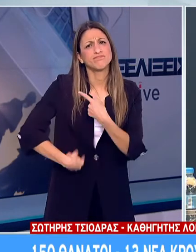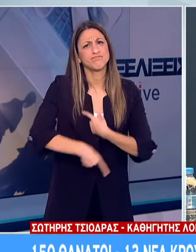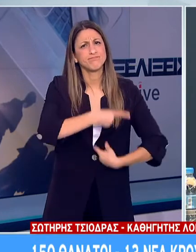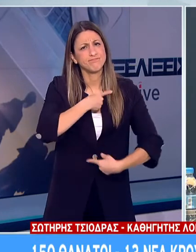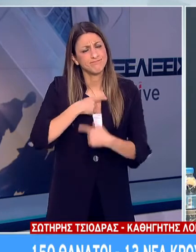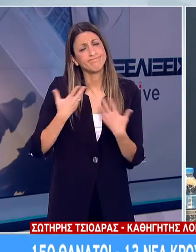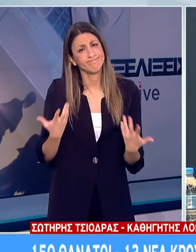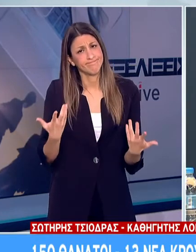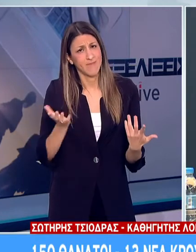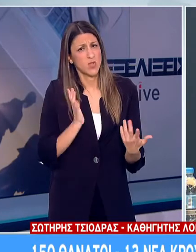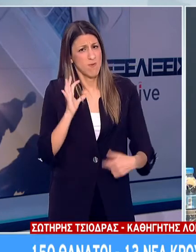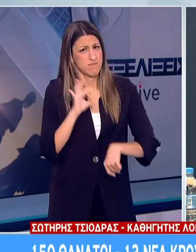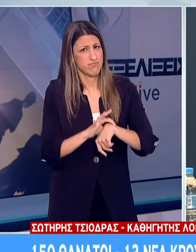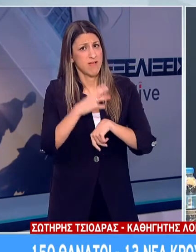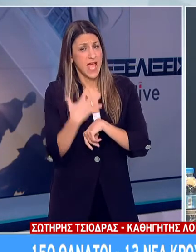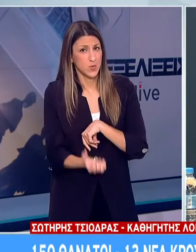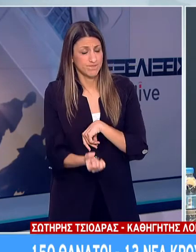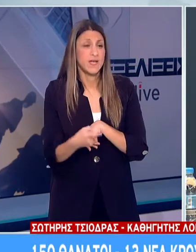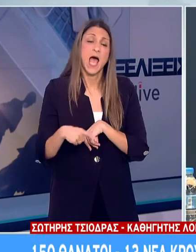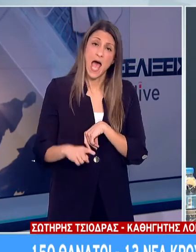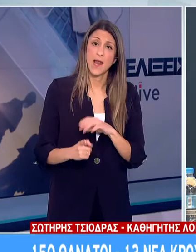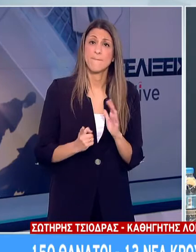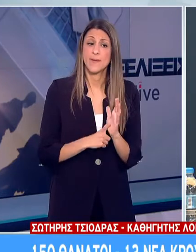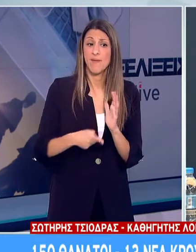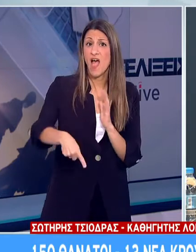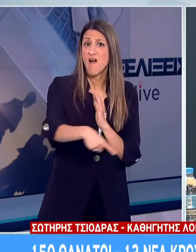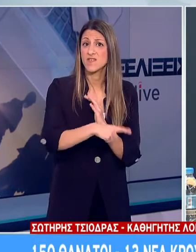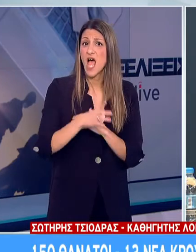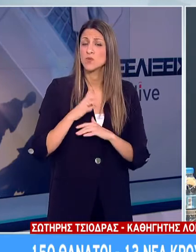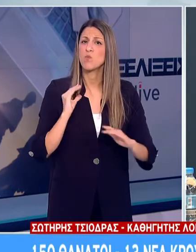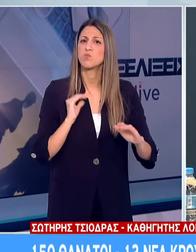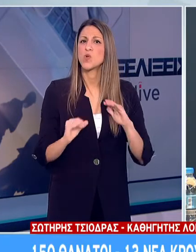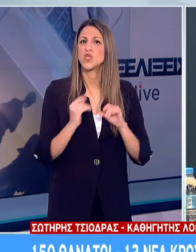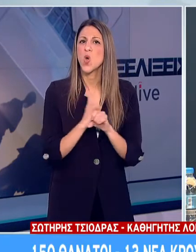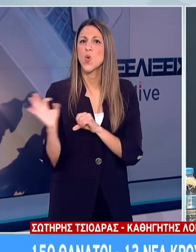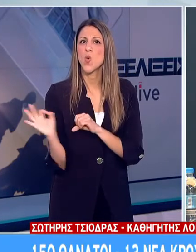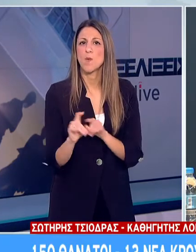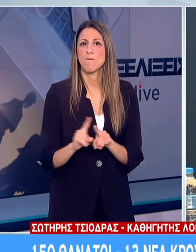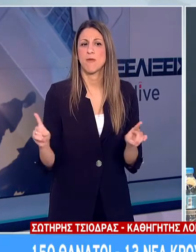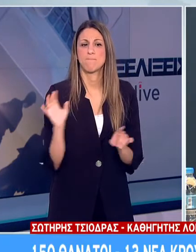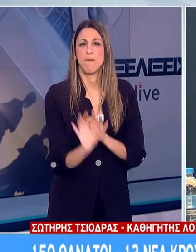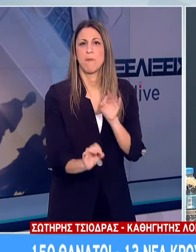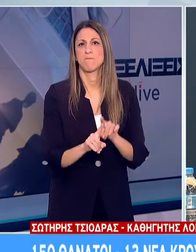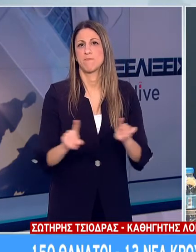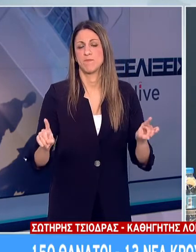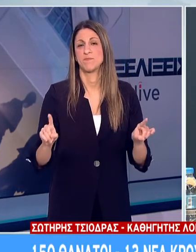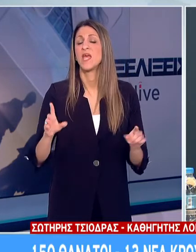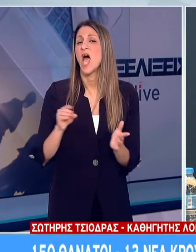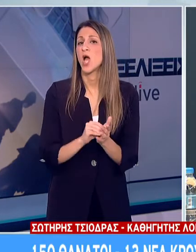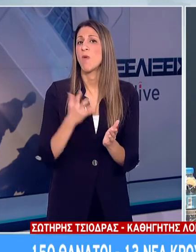Ένα από τα κύρια μελήματα είναι και η θωράκηση των θαλασσαμικών από την πανδημία και η εξασφάλιση επάρκειας αίματος.